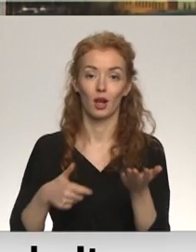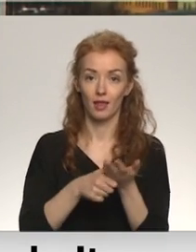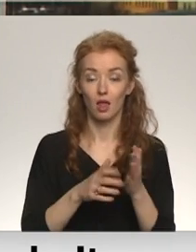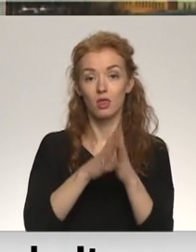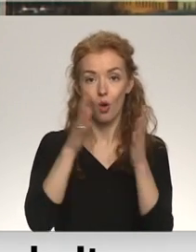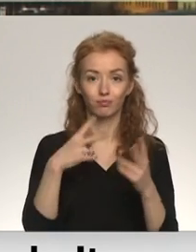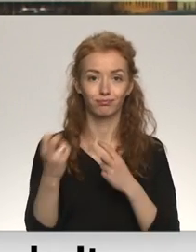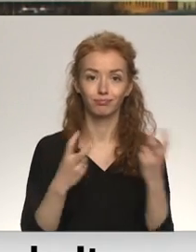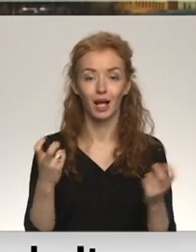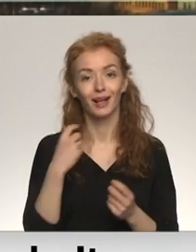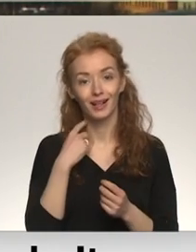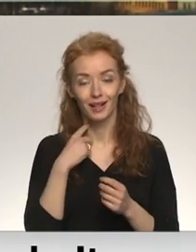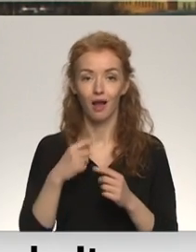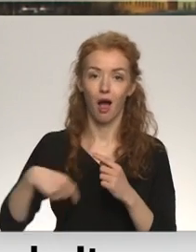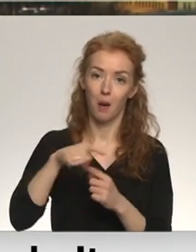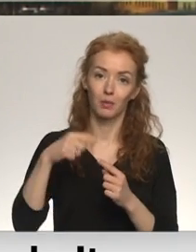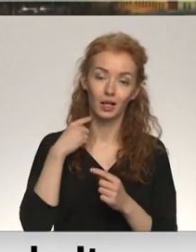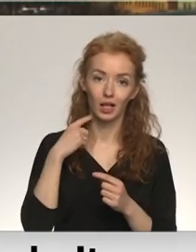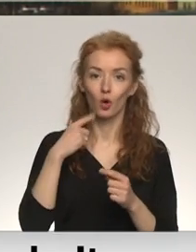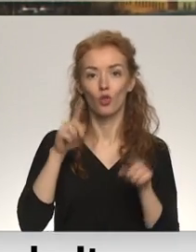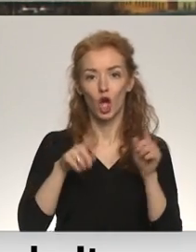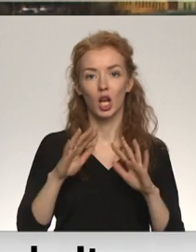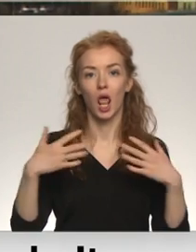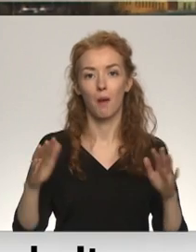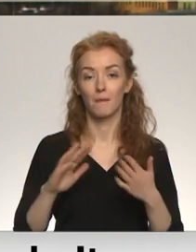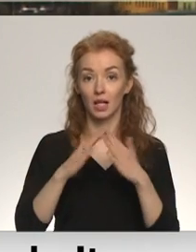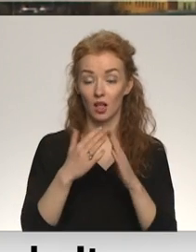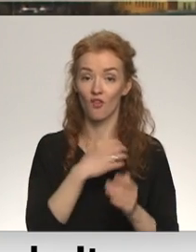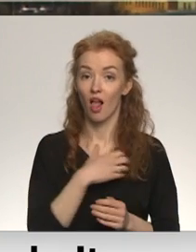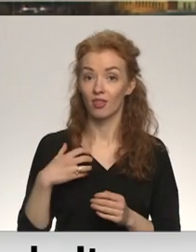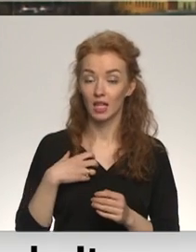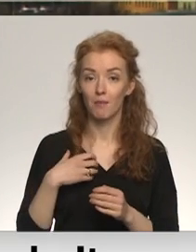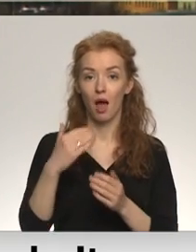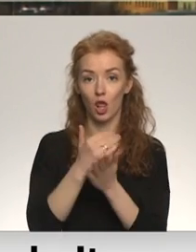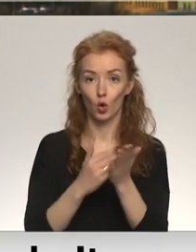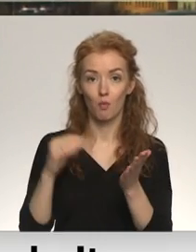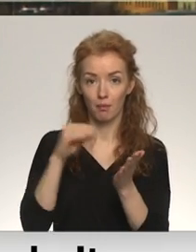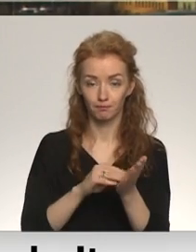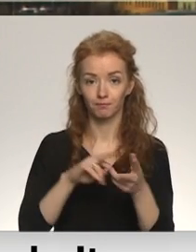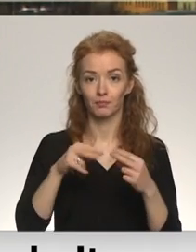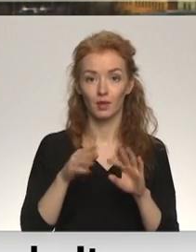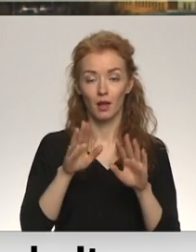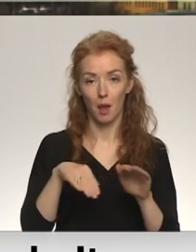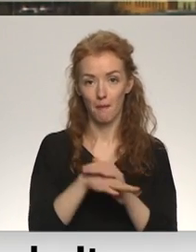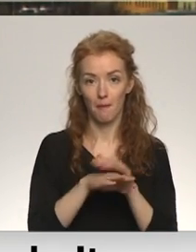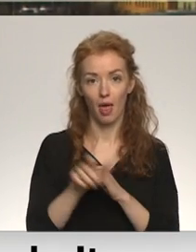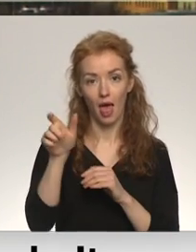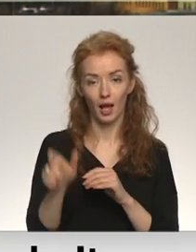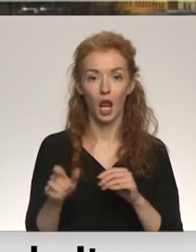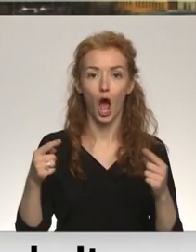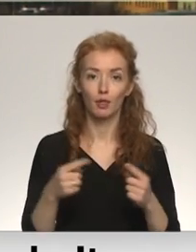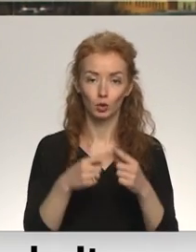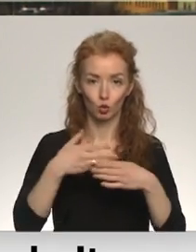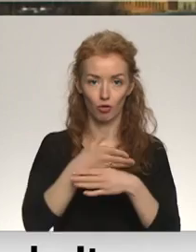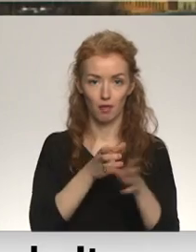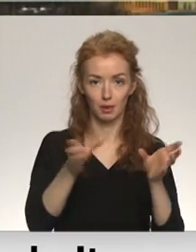apmetušies Rīgā, Pierīgā un dažās lielajās pilsētās, valdība cer ar likuma grozījumiem panākt pat varu meklētāju proporcionālāku